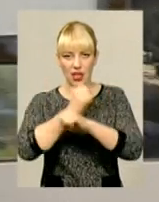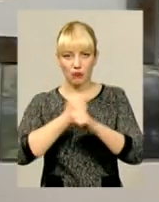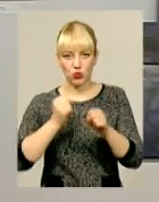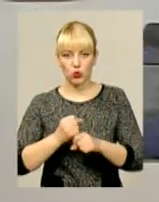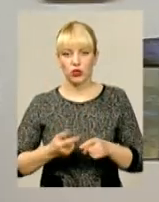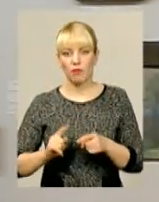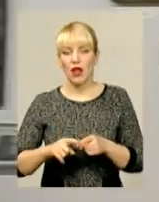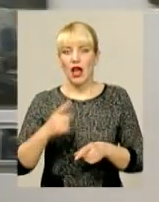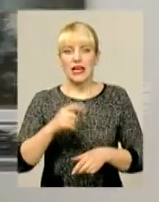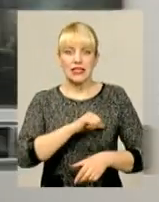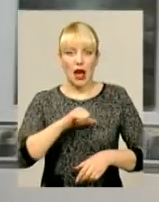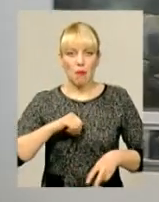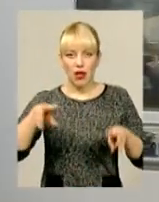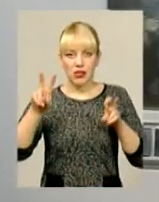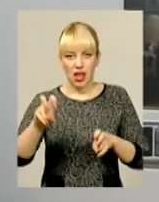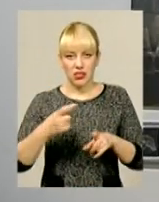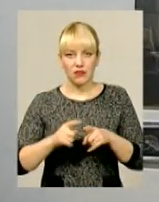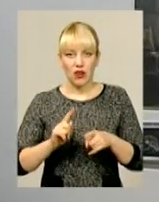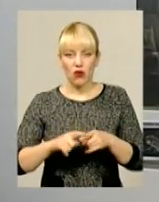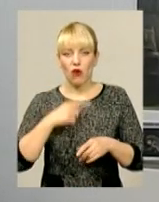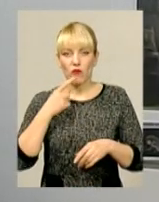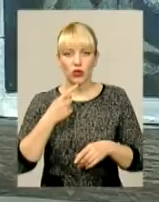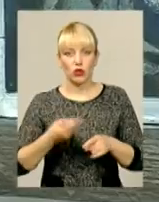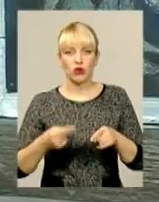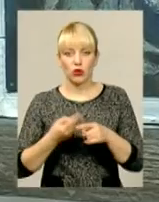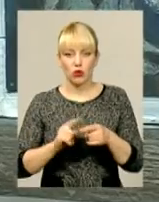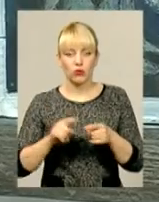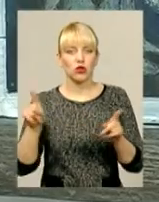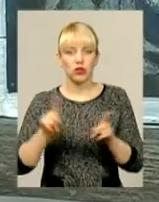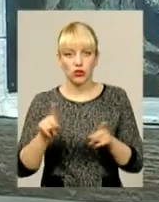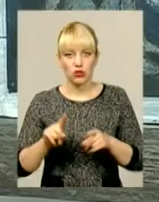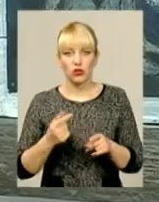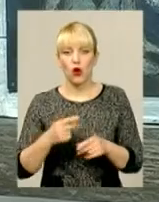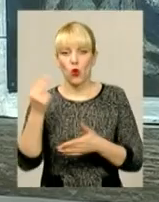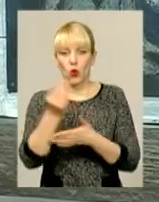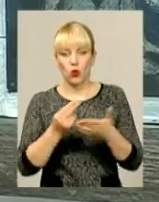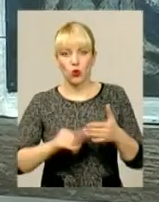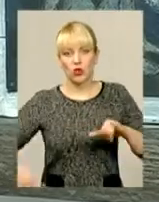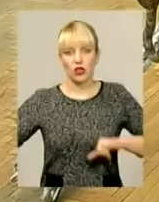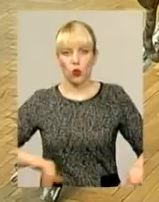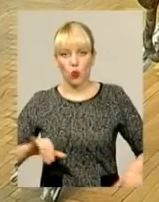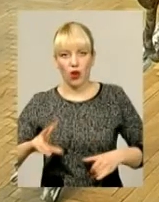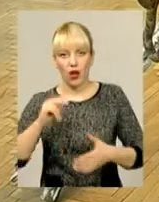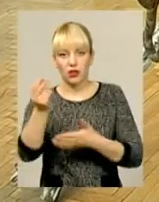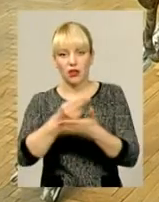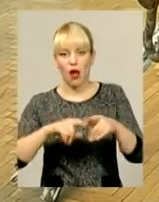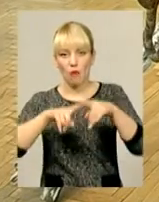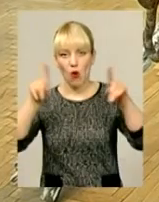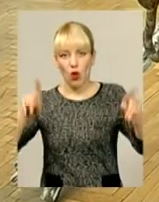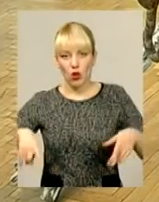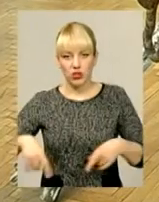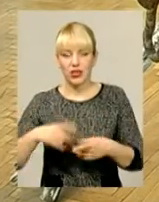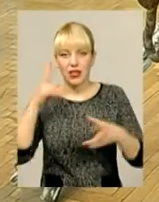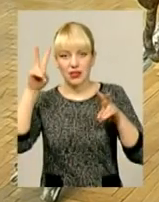назва виставки «Абсудрологія» натякає на те, що художник, так би мовити, хуліганить на полотні. Теми для